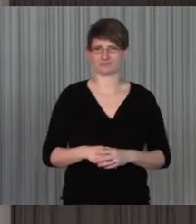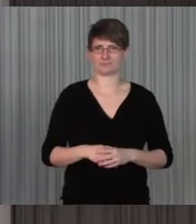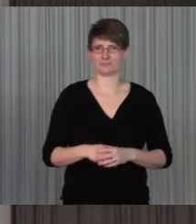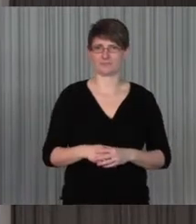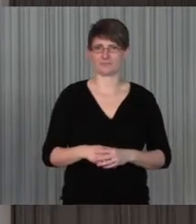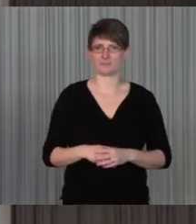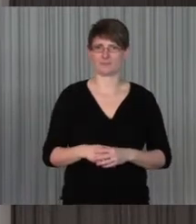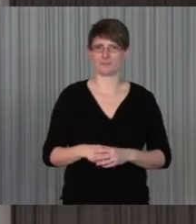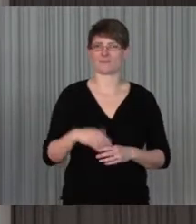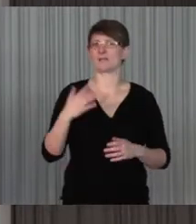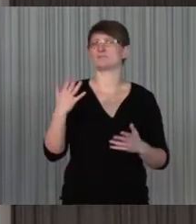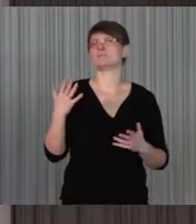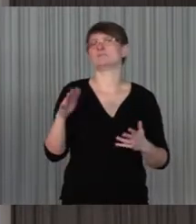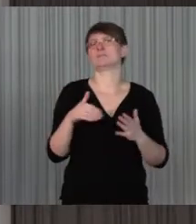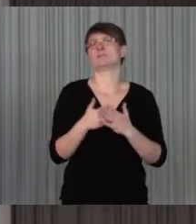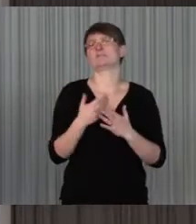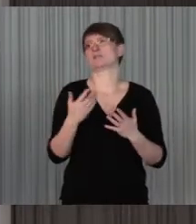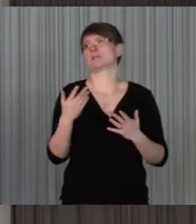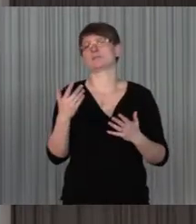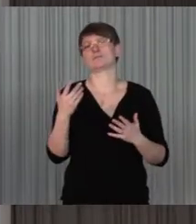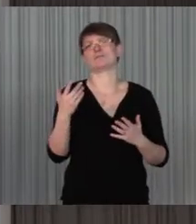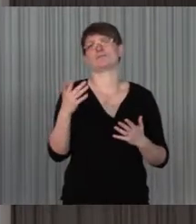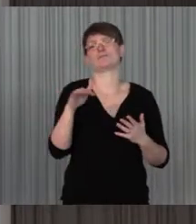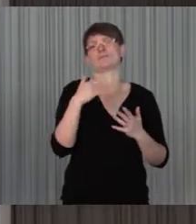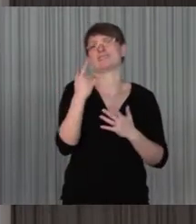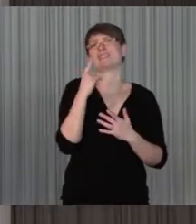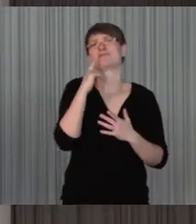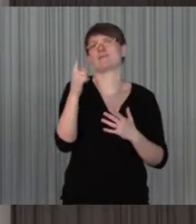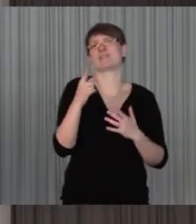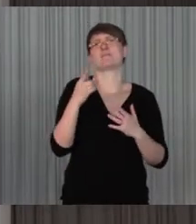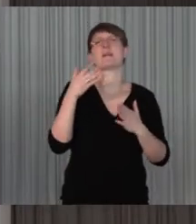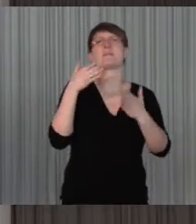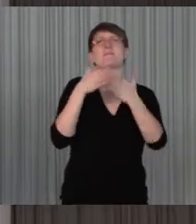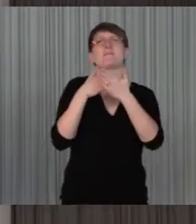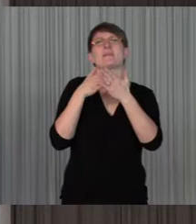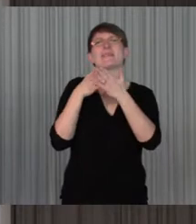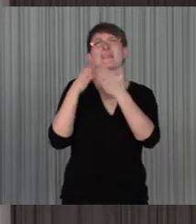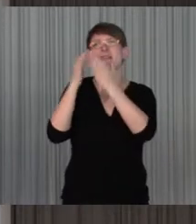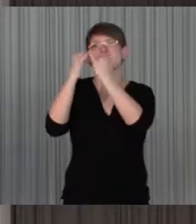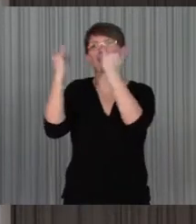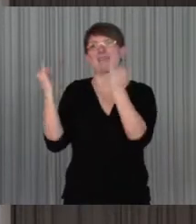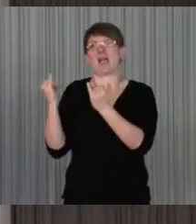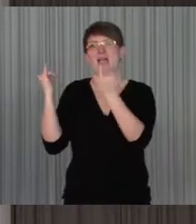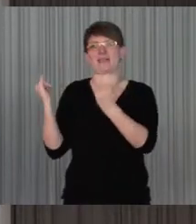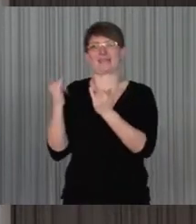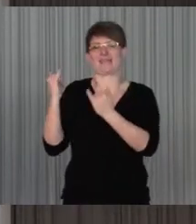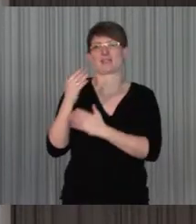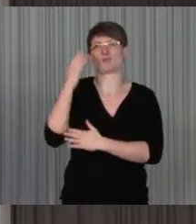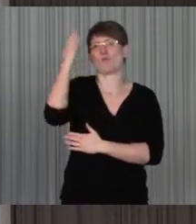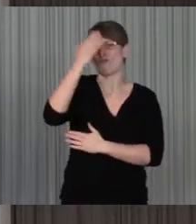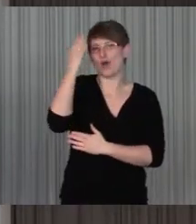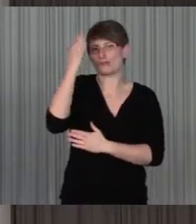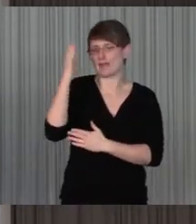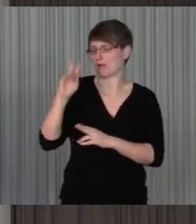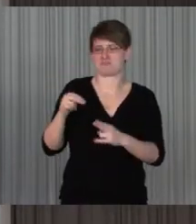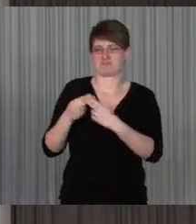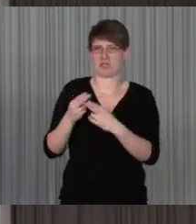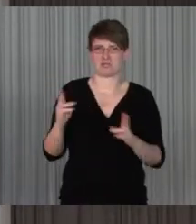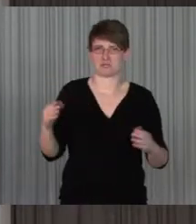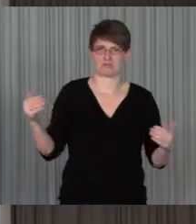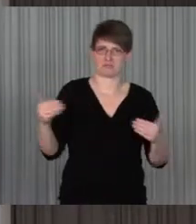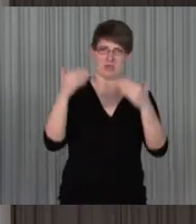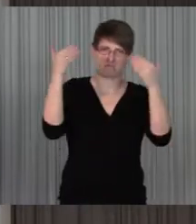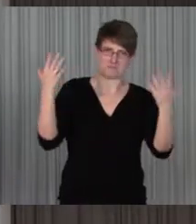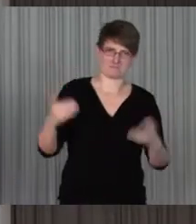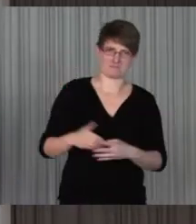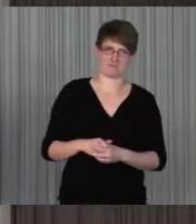Räumlichkeitsgänge, ganz und gar nicht, wie man sich vielleicht an deutlicher in der Einrichtung vorstellt aus. Die Aktivitäten